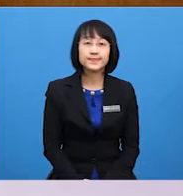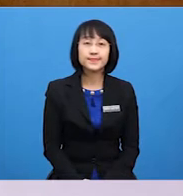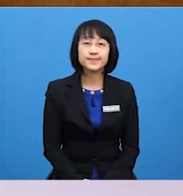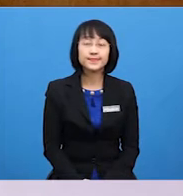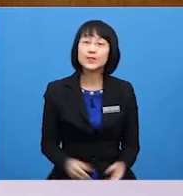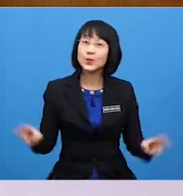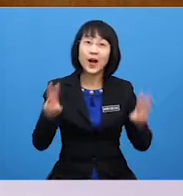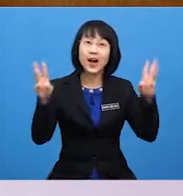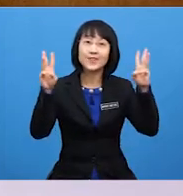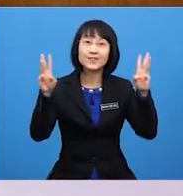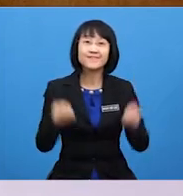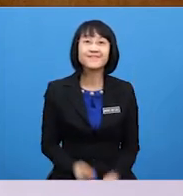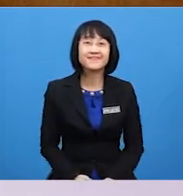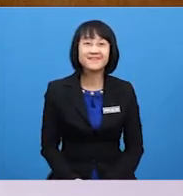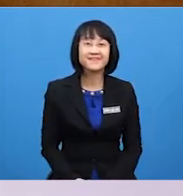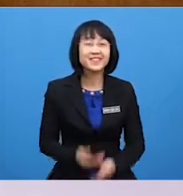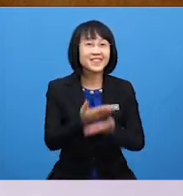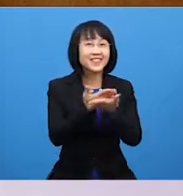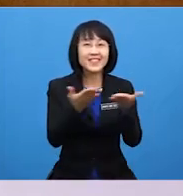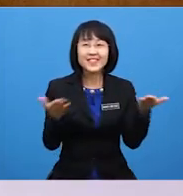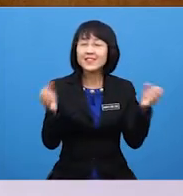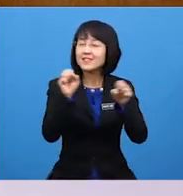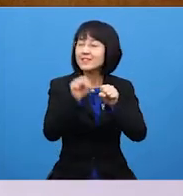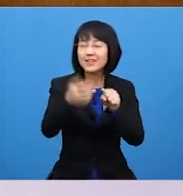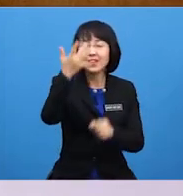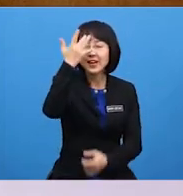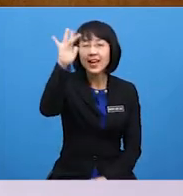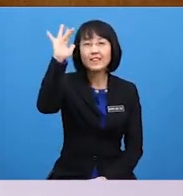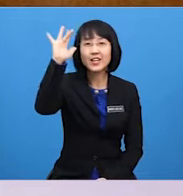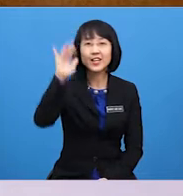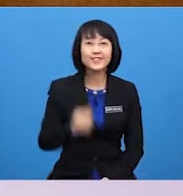Wow You guys are so clever